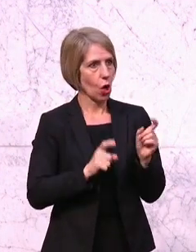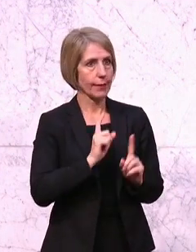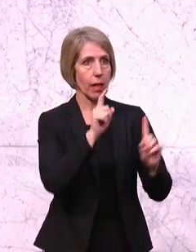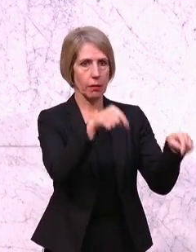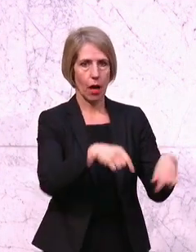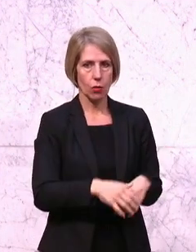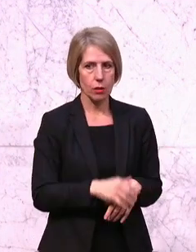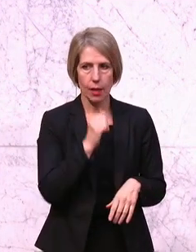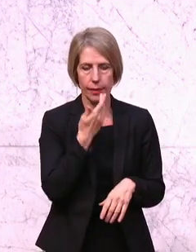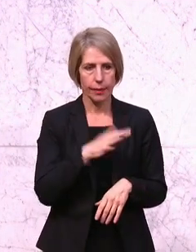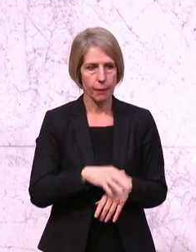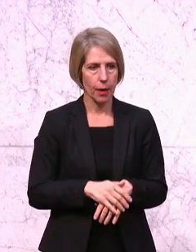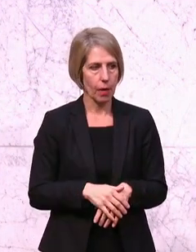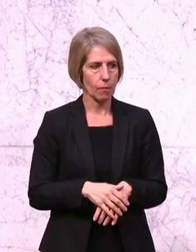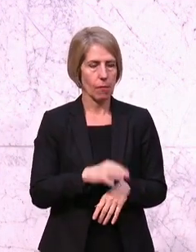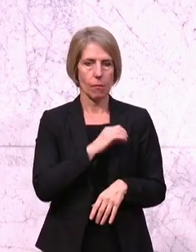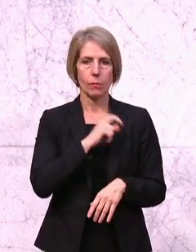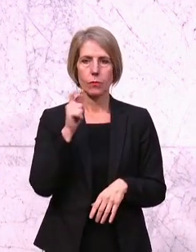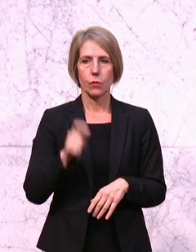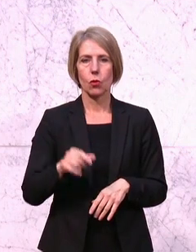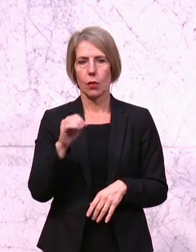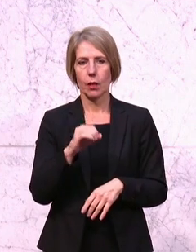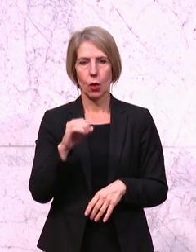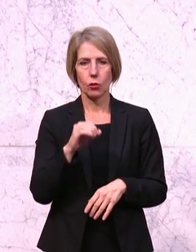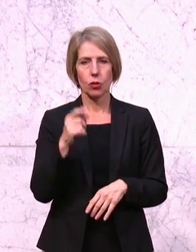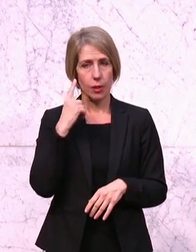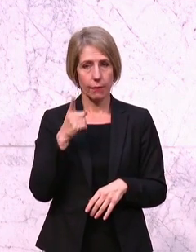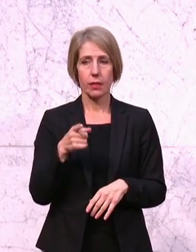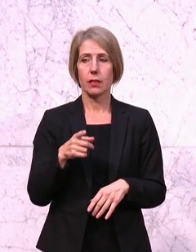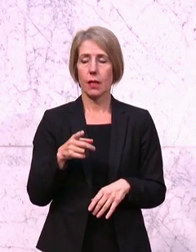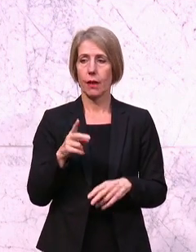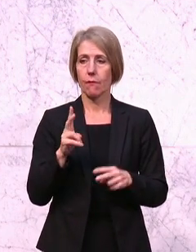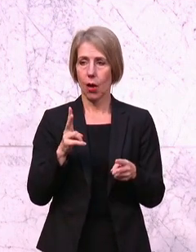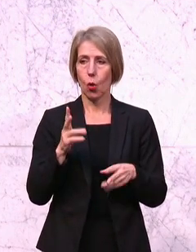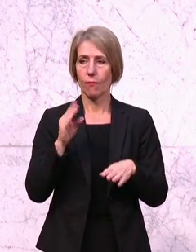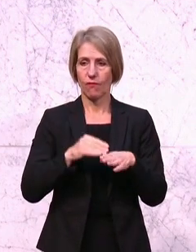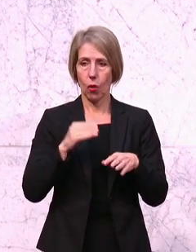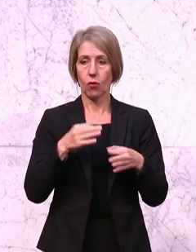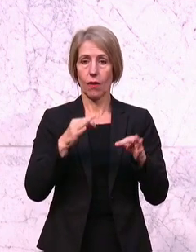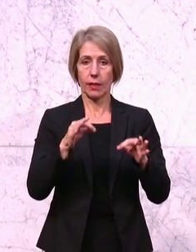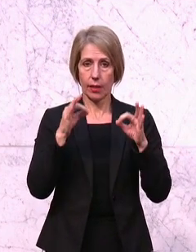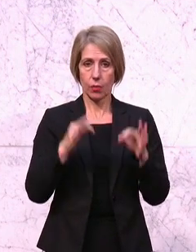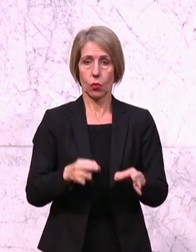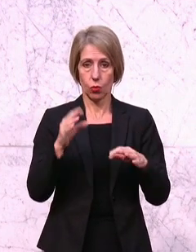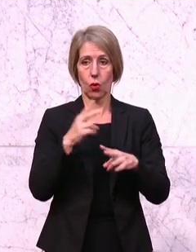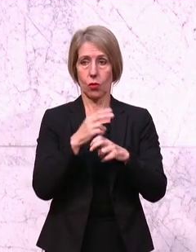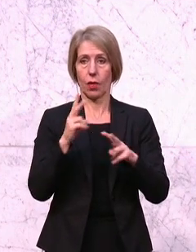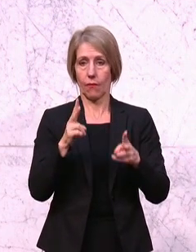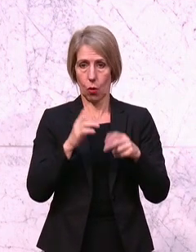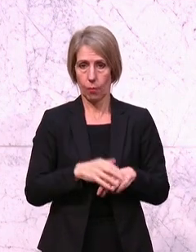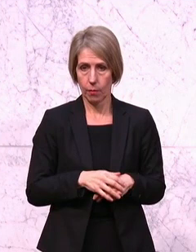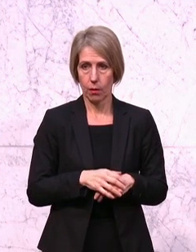Geschätzter Kollege Ottenschläger, wissen Sie, warum wir eine gute Wohnqualität in Österreich haben? Weil die